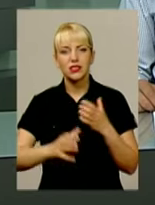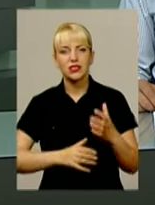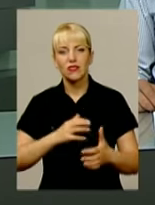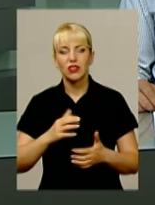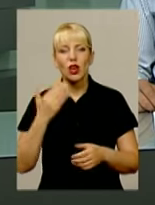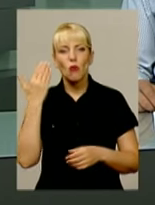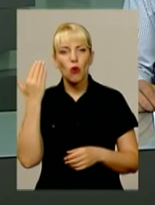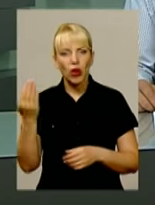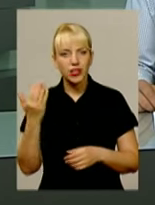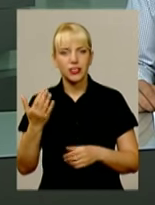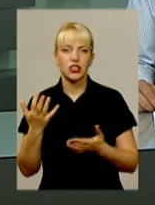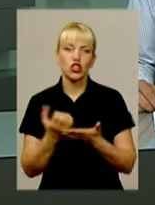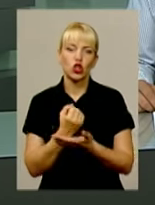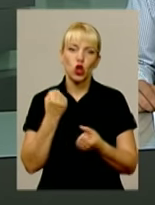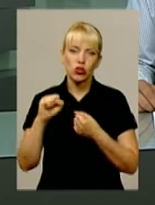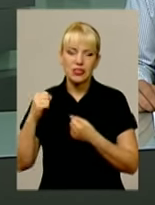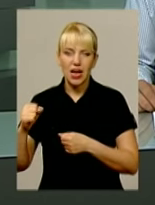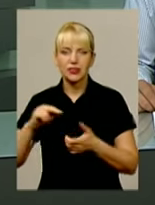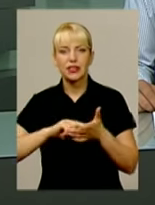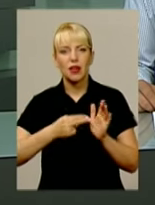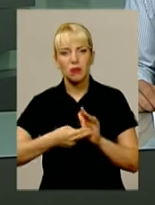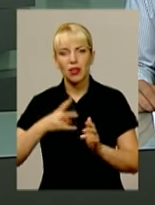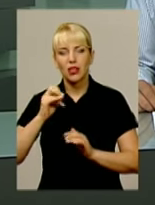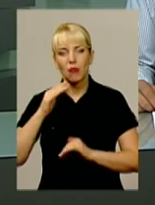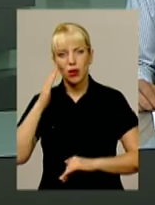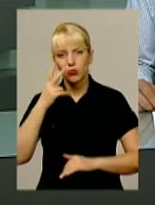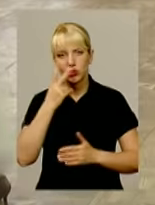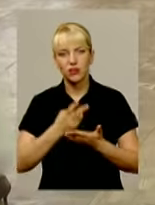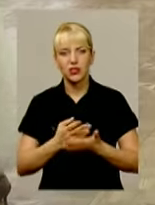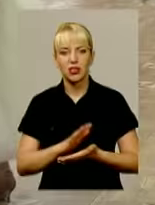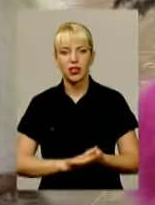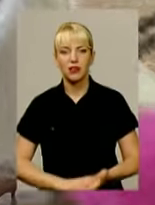досягнення та плани на майбутнє – дивіться у наступному сюжеті.